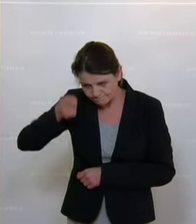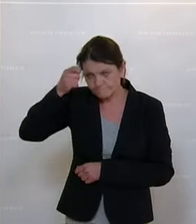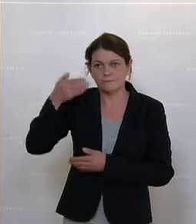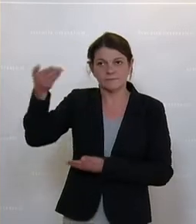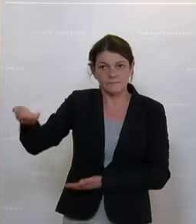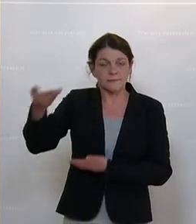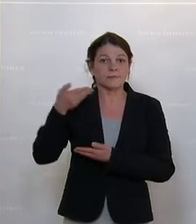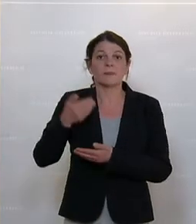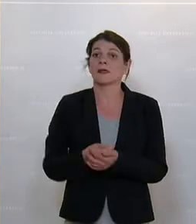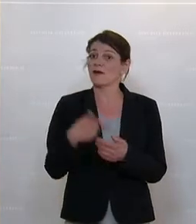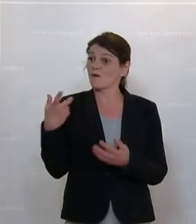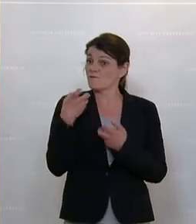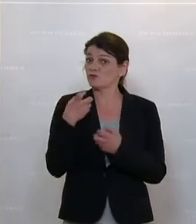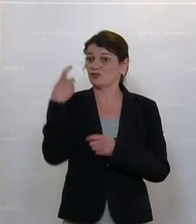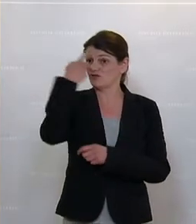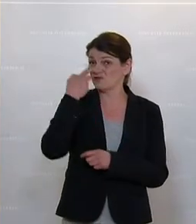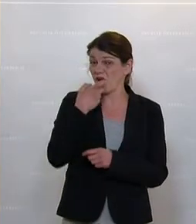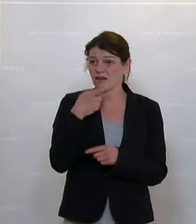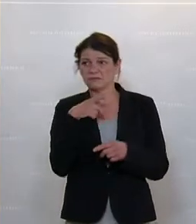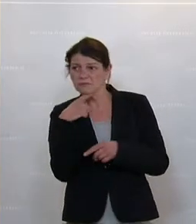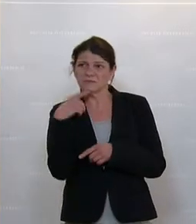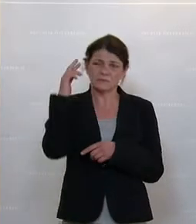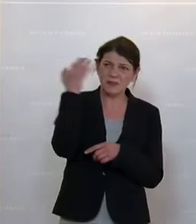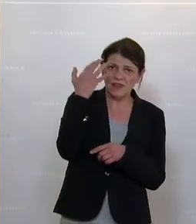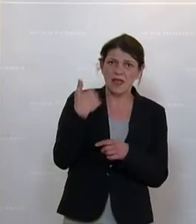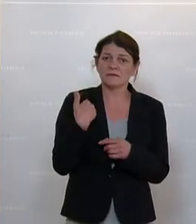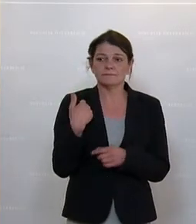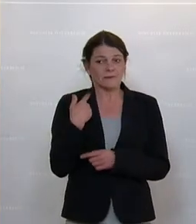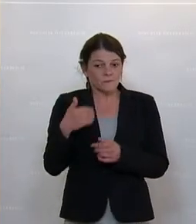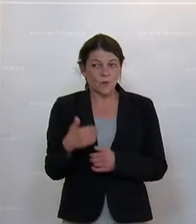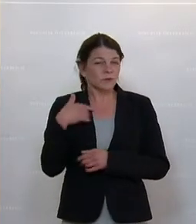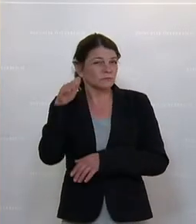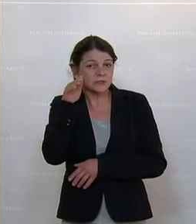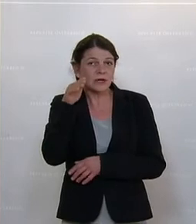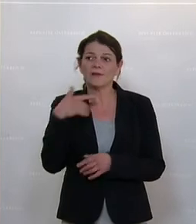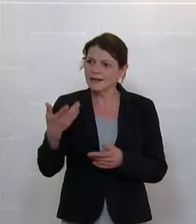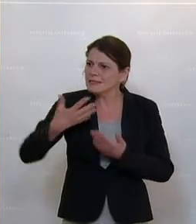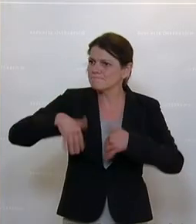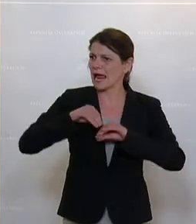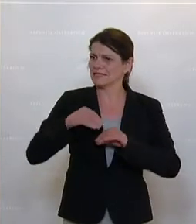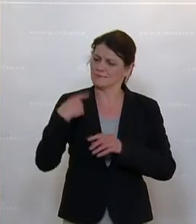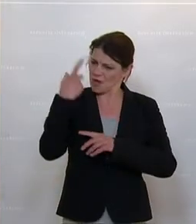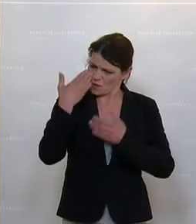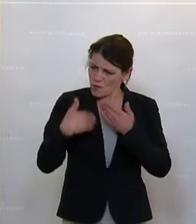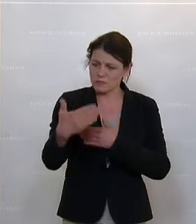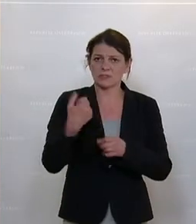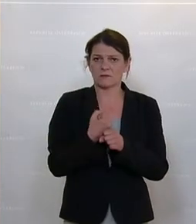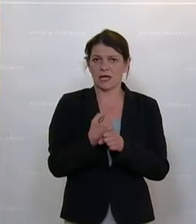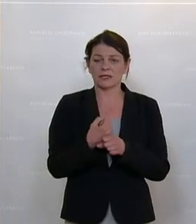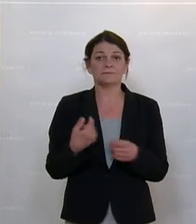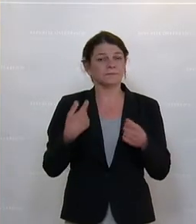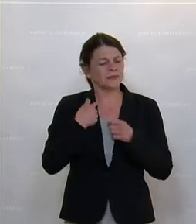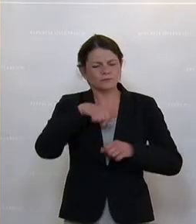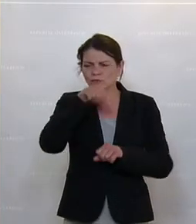Die Wünsche, die Sorgen, die Bedenken, packen wir das miteinander an. Als glühende Europäerin weiß ich, dass wir